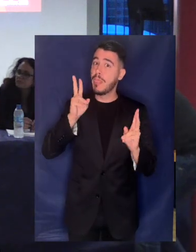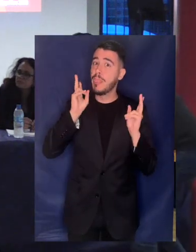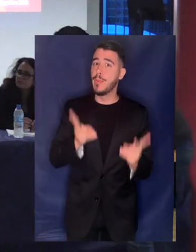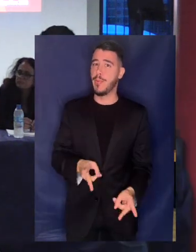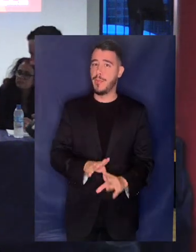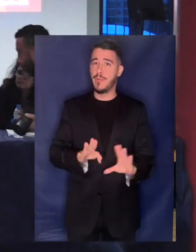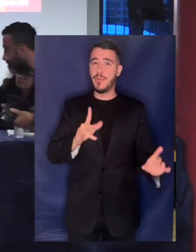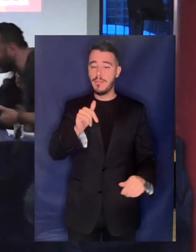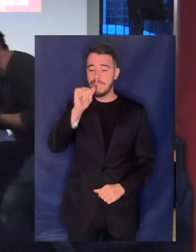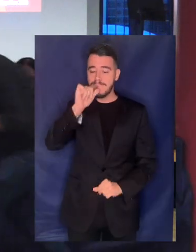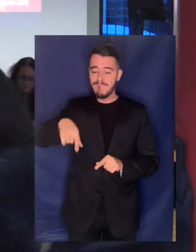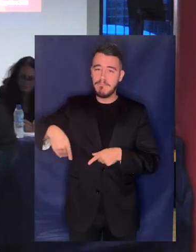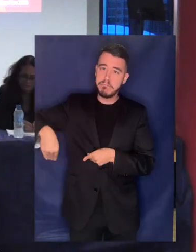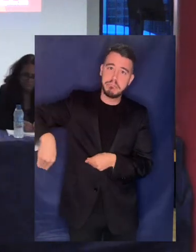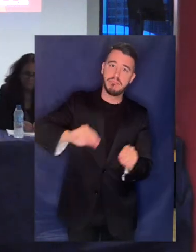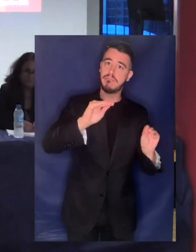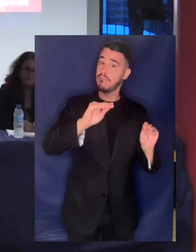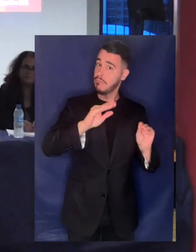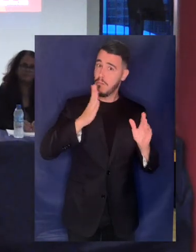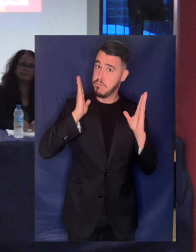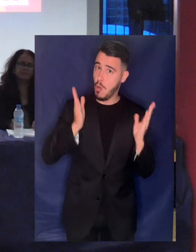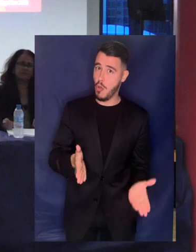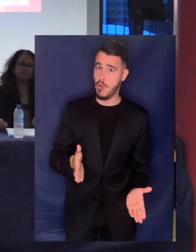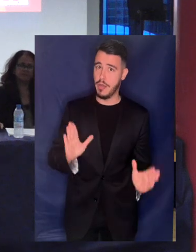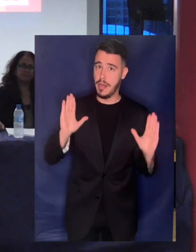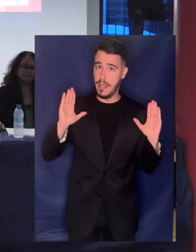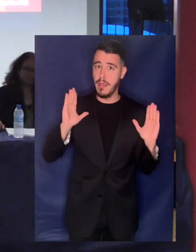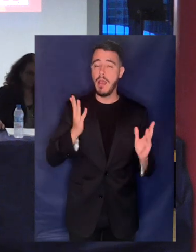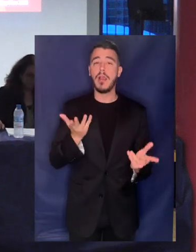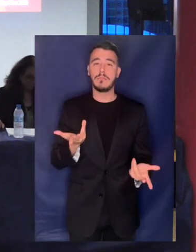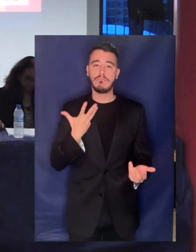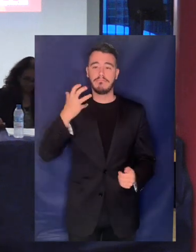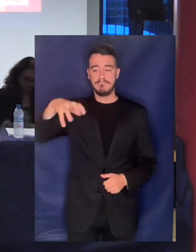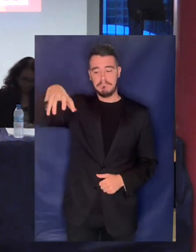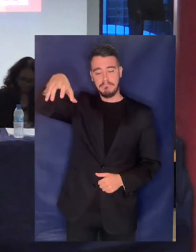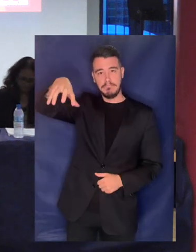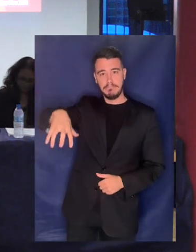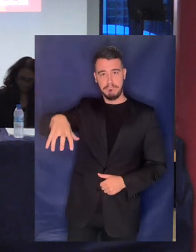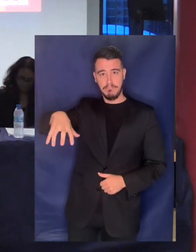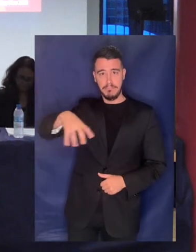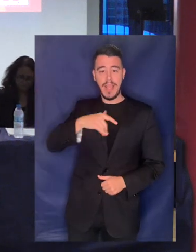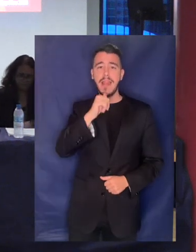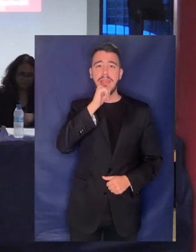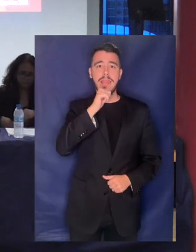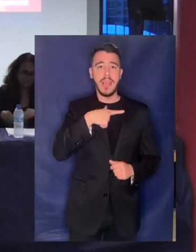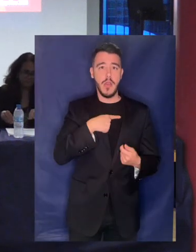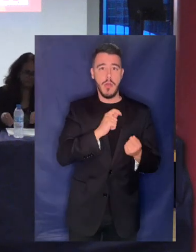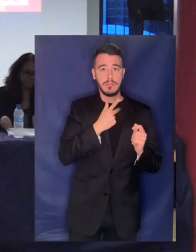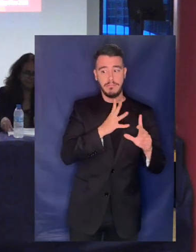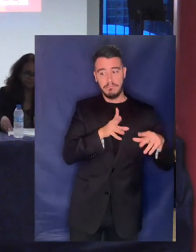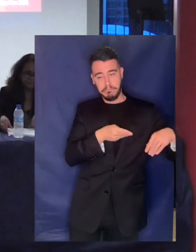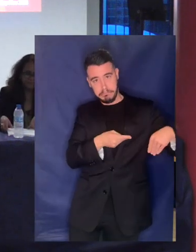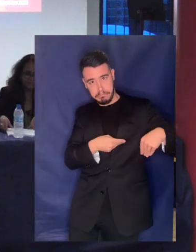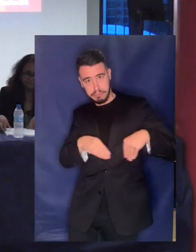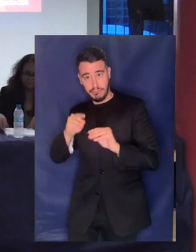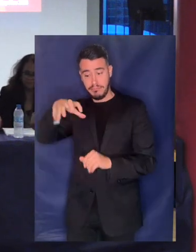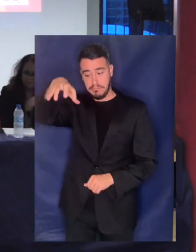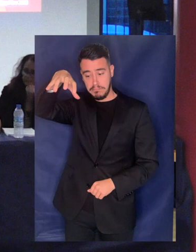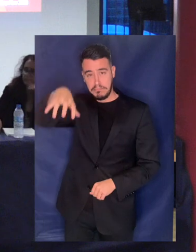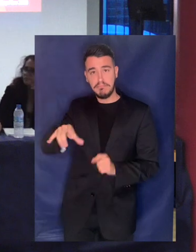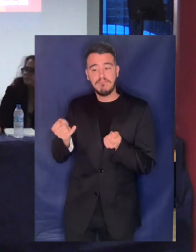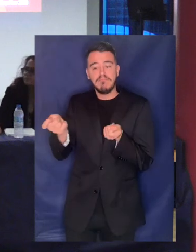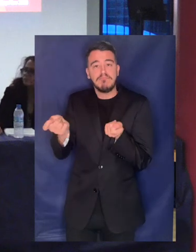ίδρες μέσα από τέλος πάντων τη θεσμοθέτηση της αρχής ρύθμισης υδάτων.